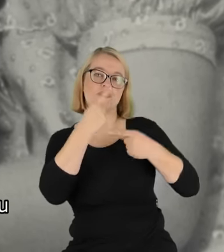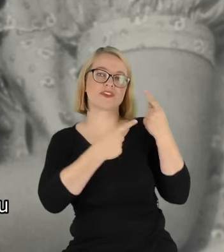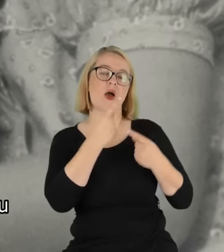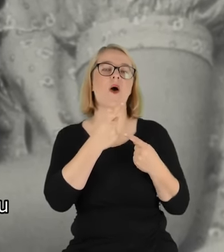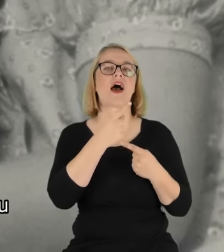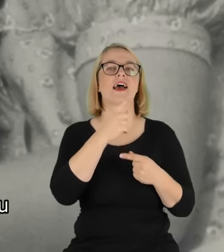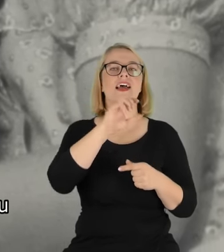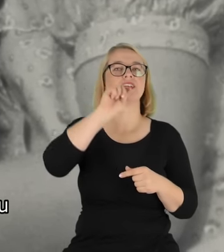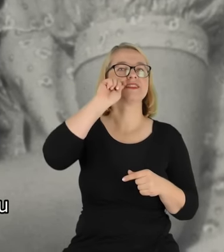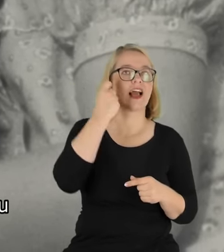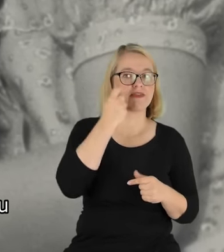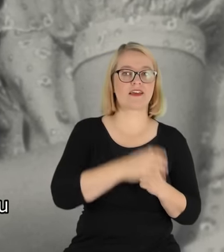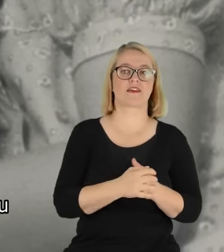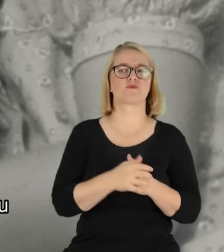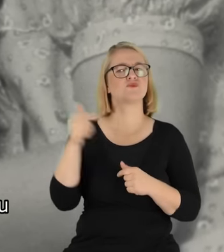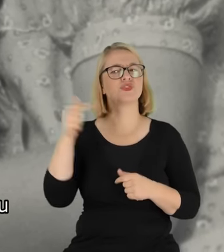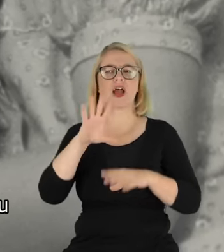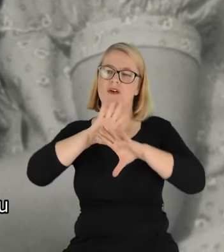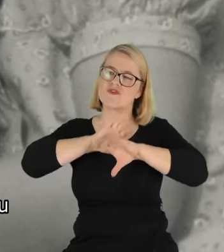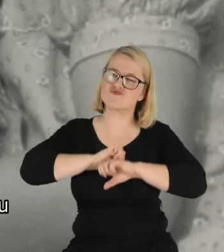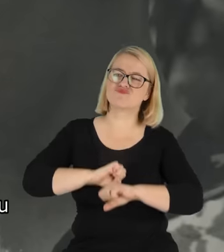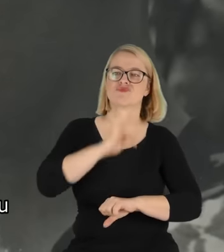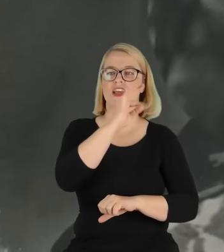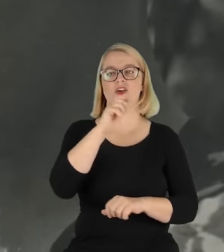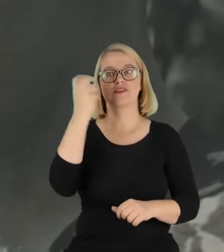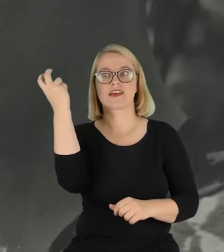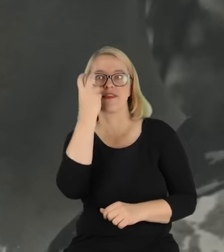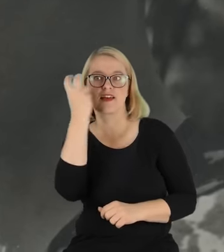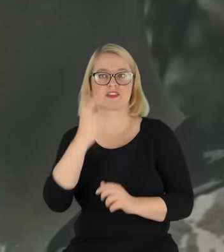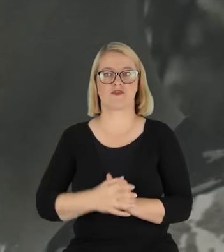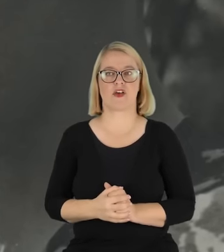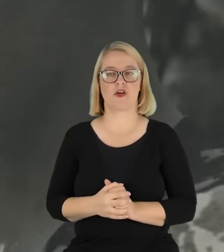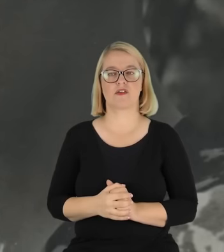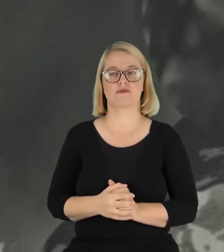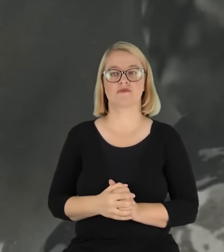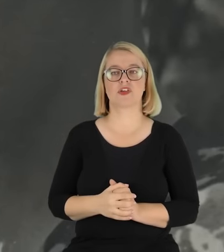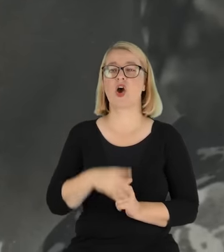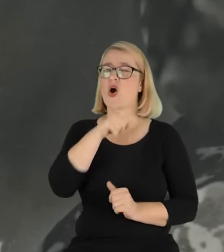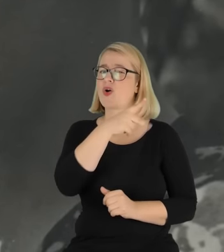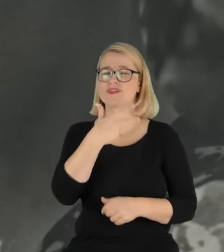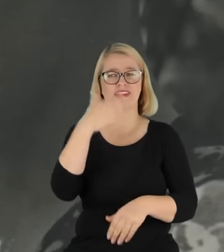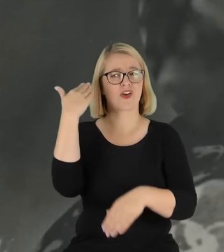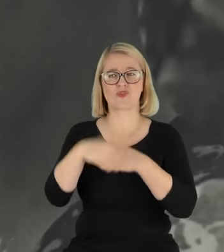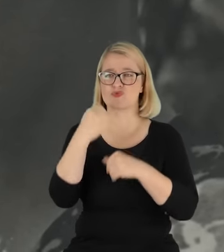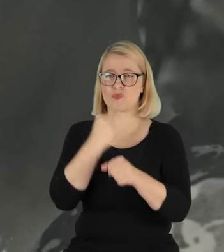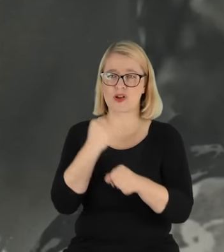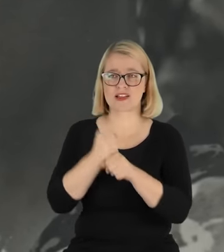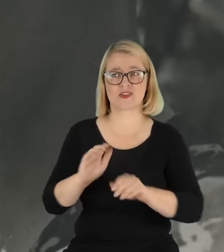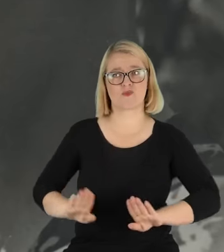wszelkiego rodzaju jego zainteresowania i nie kończył pracy